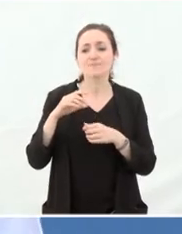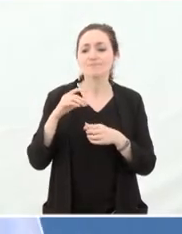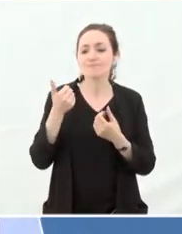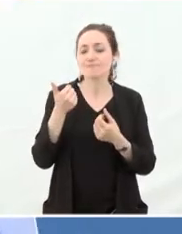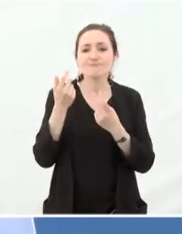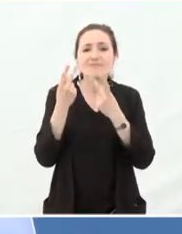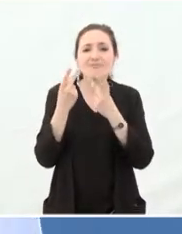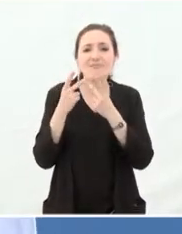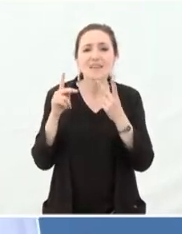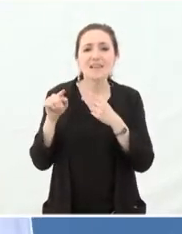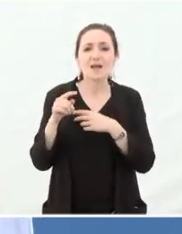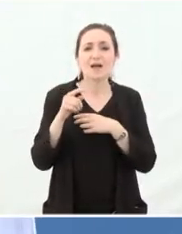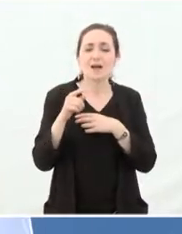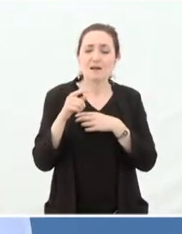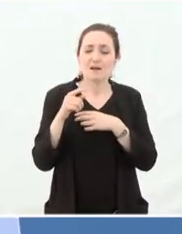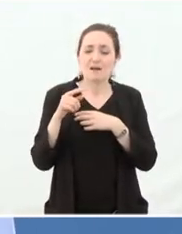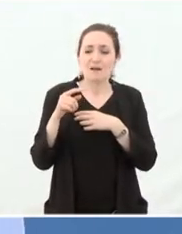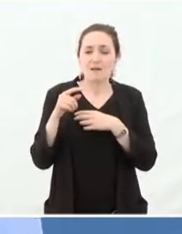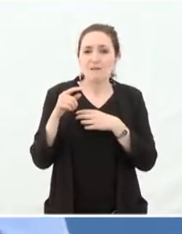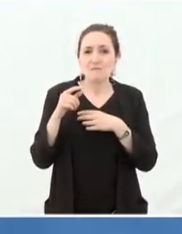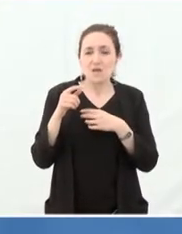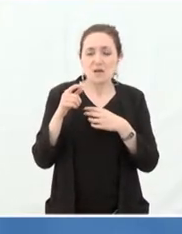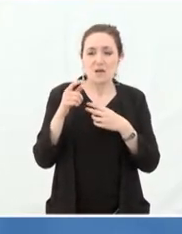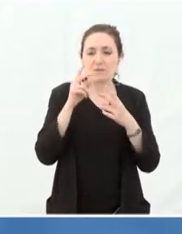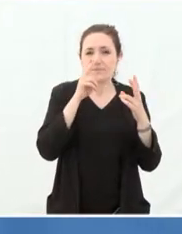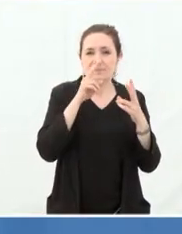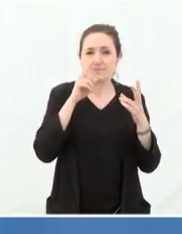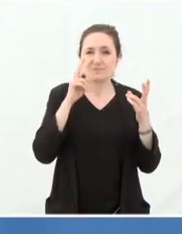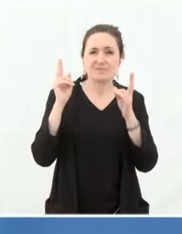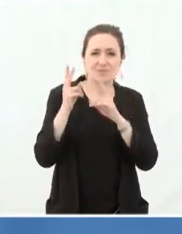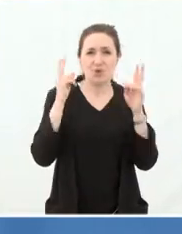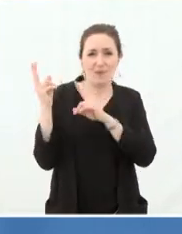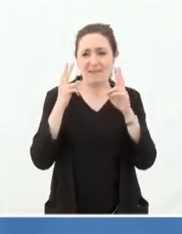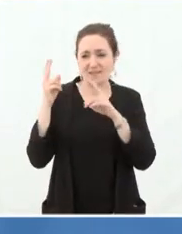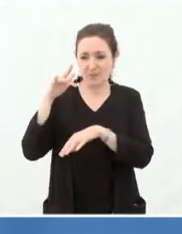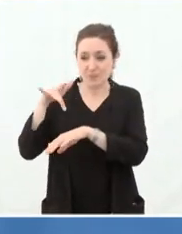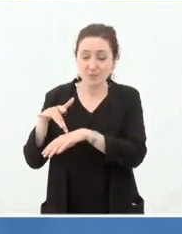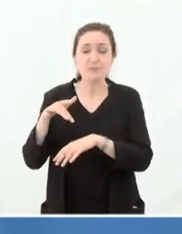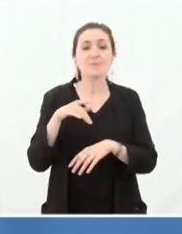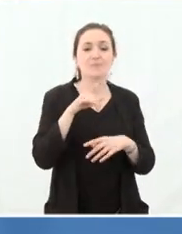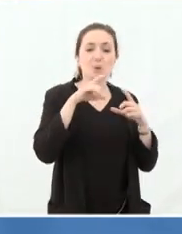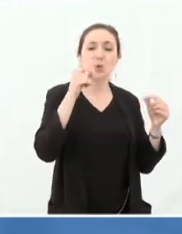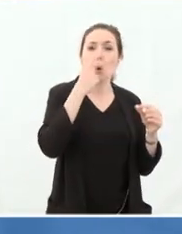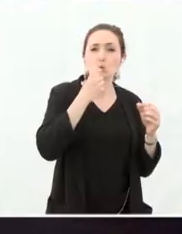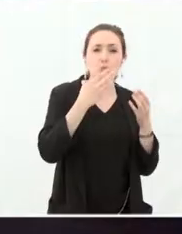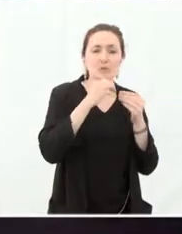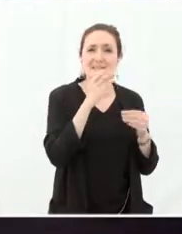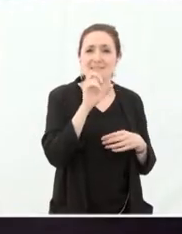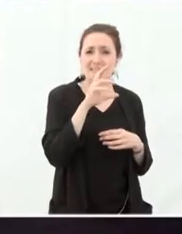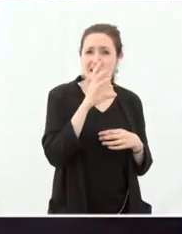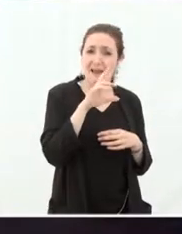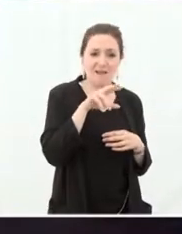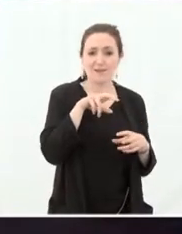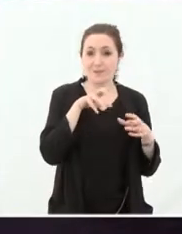qui était à 200 km de Mogadiscio à peu près. Mes collègues du CISR avec le Croissant Rouge somalien se déplacent, et déjà ça leur prend